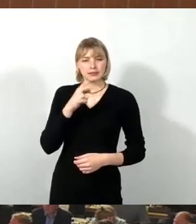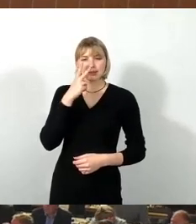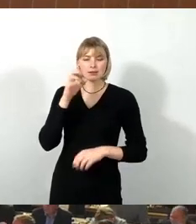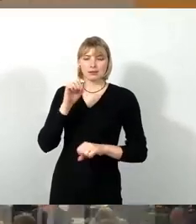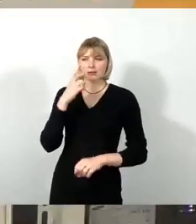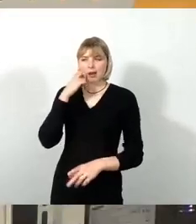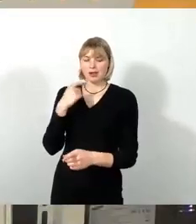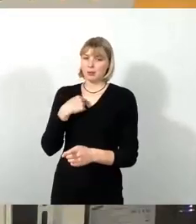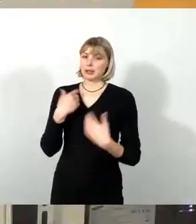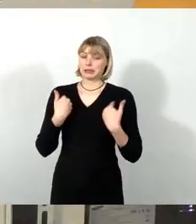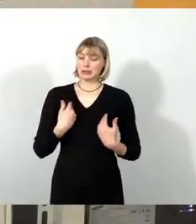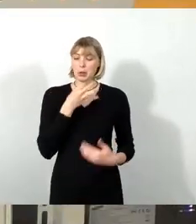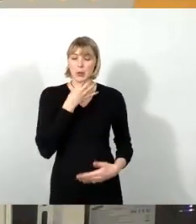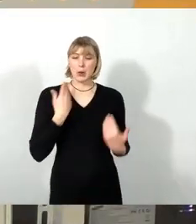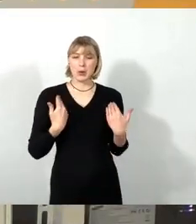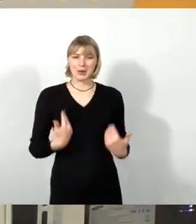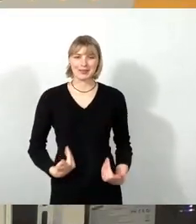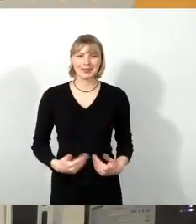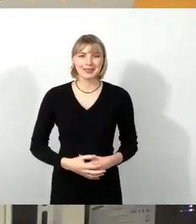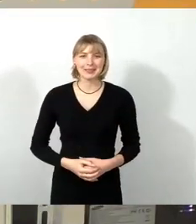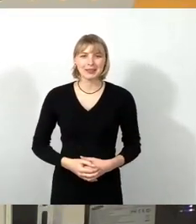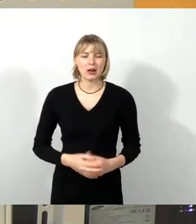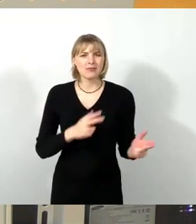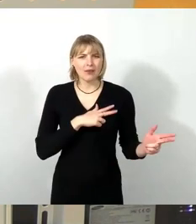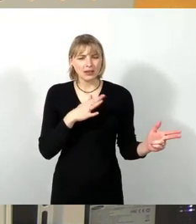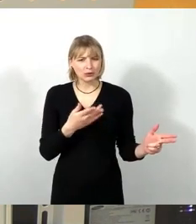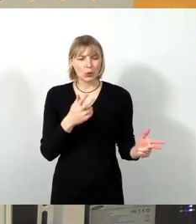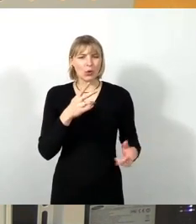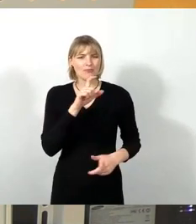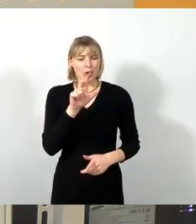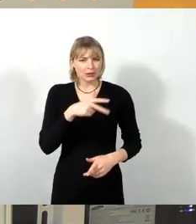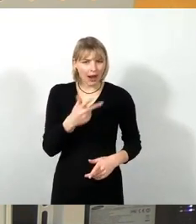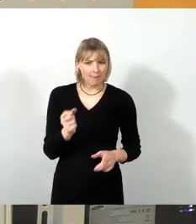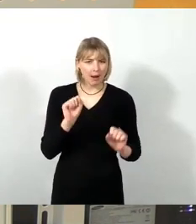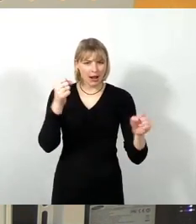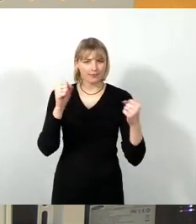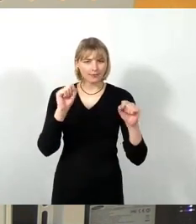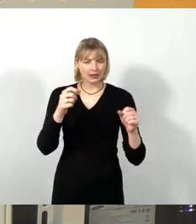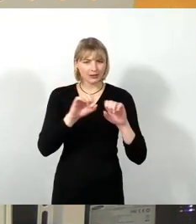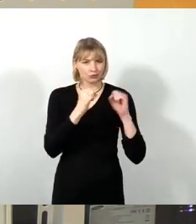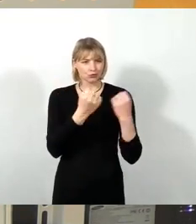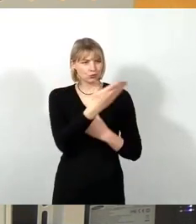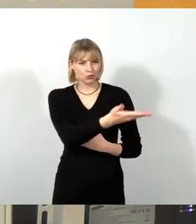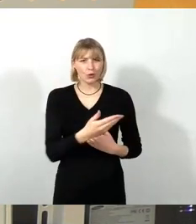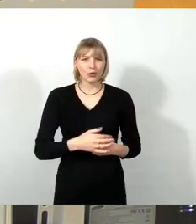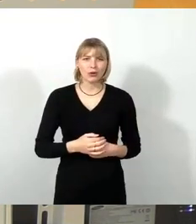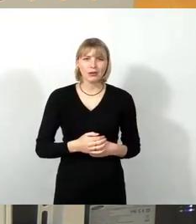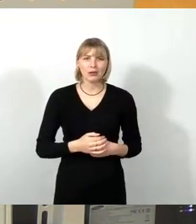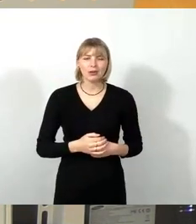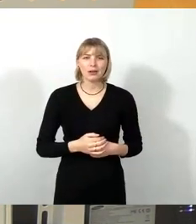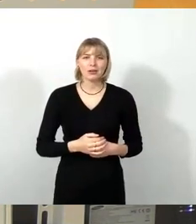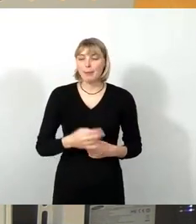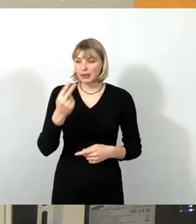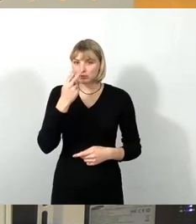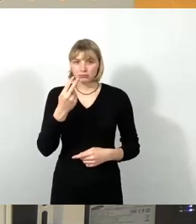Aber wirklich. Ich gehe dreimal die Woche ins Fitnessstudio, müssen Sie doch also. besten will. Ich muss doch, dann sieht das nicht, ich bin total enttäuscht.